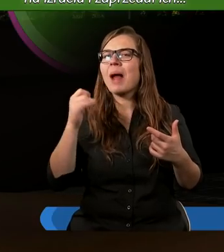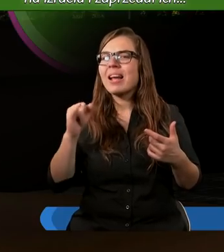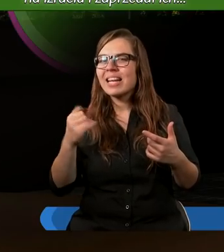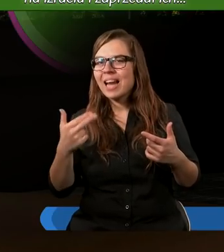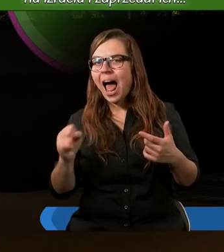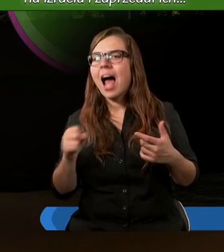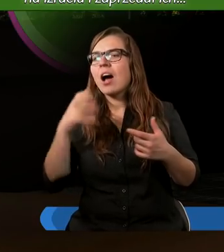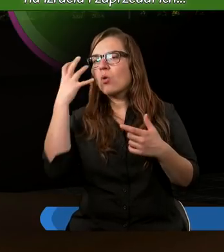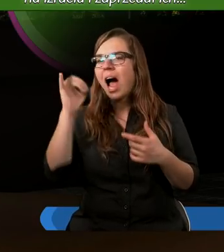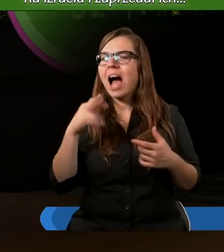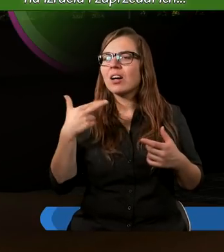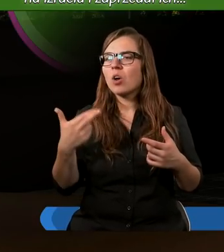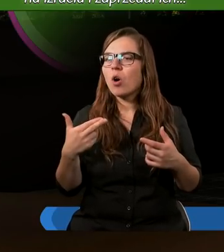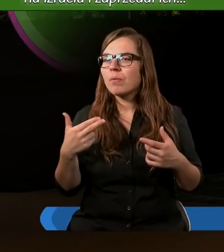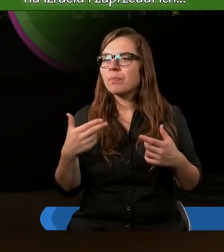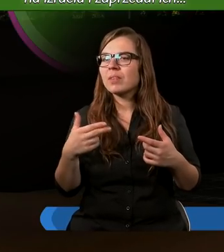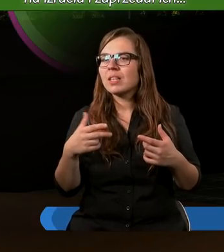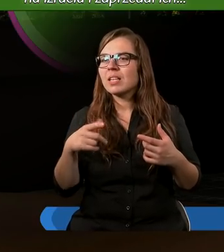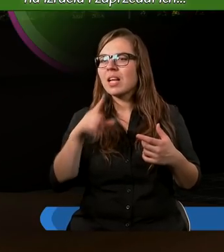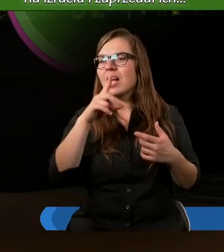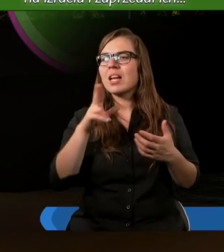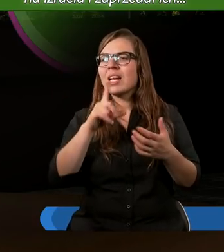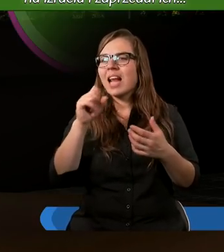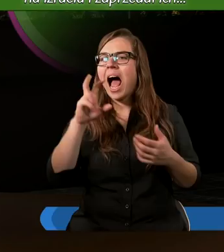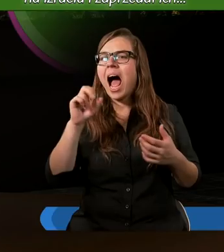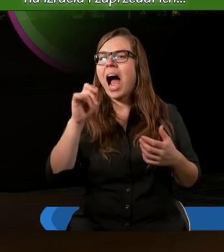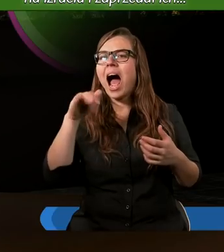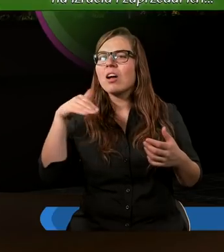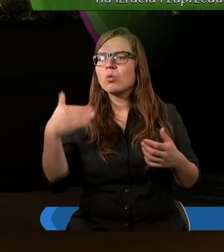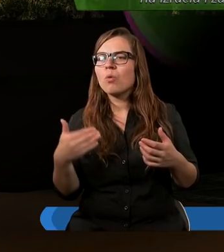króla Aram, Naharajim.